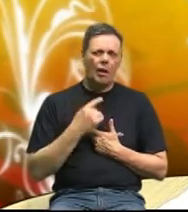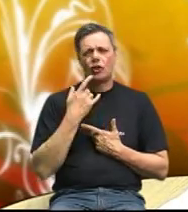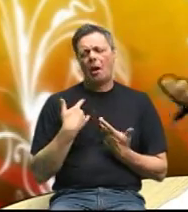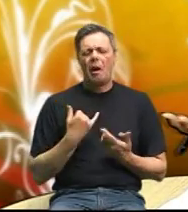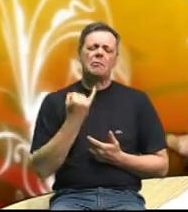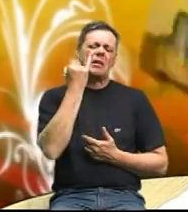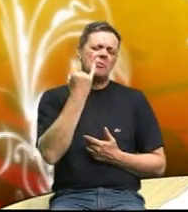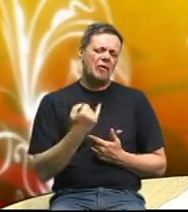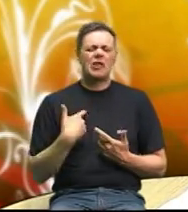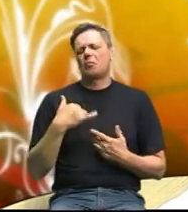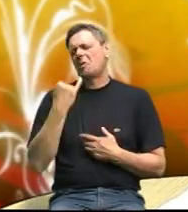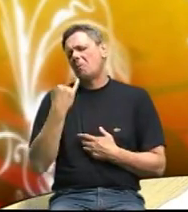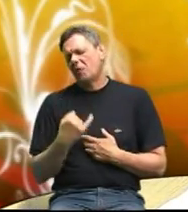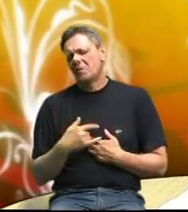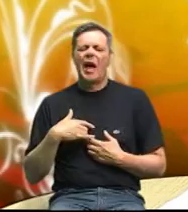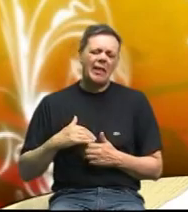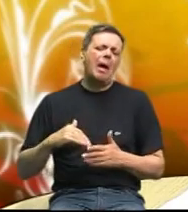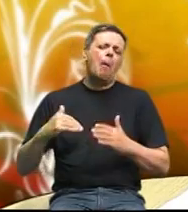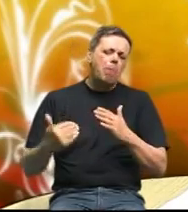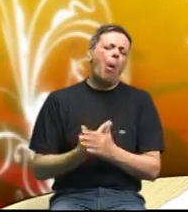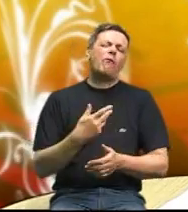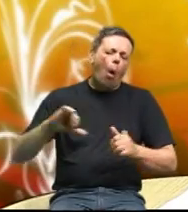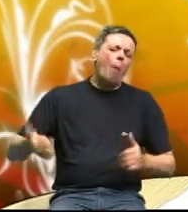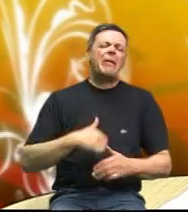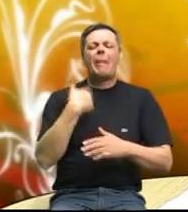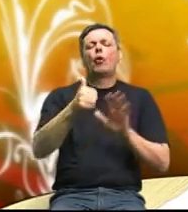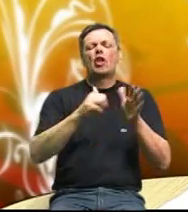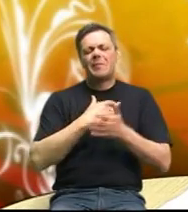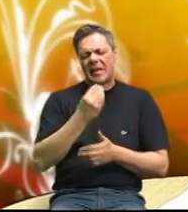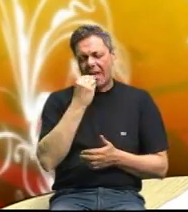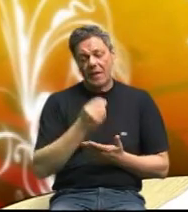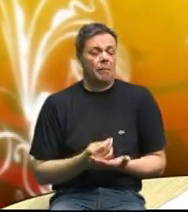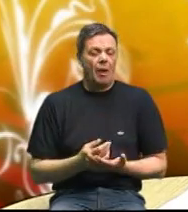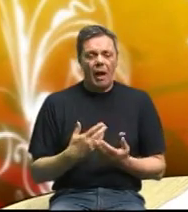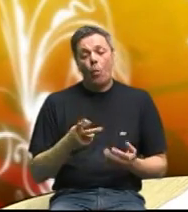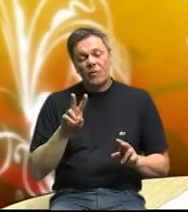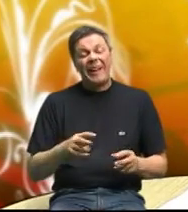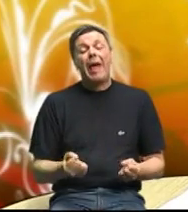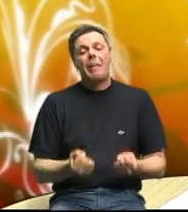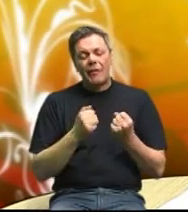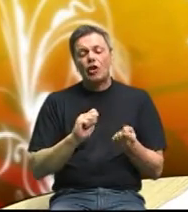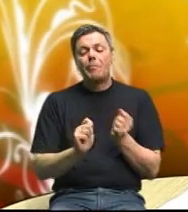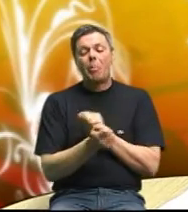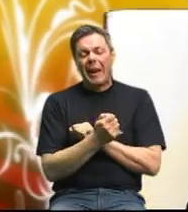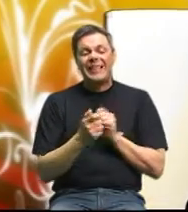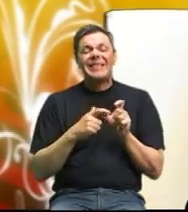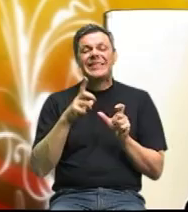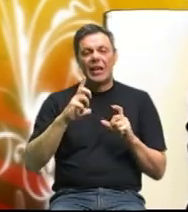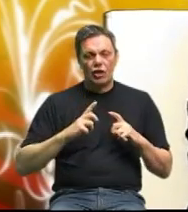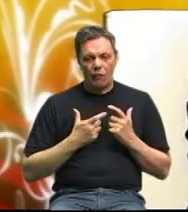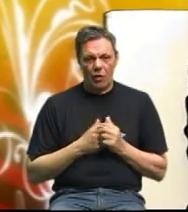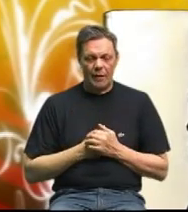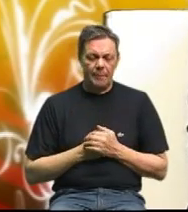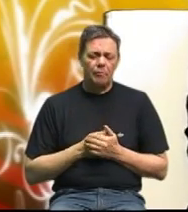to sad mogu pa šta sad sad idem na novo isto jesti. To je najteže promijeniti stil života. Da, to je najteže ali